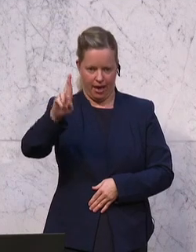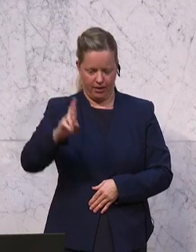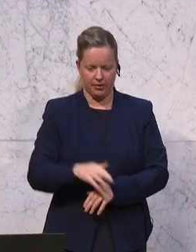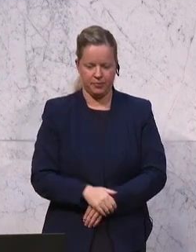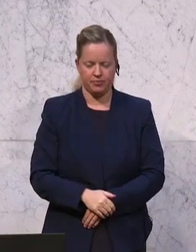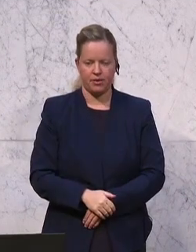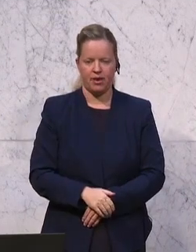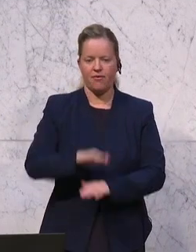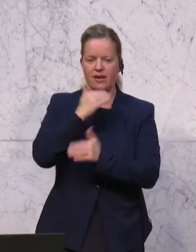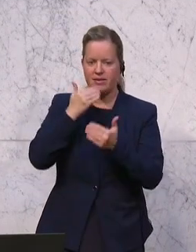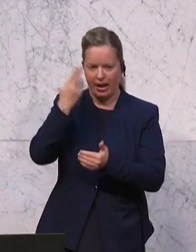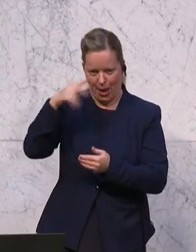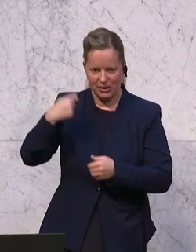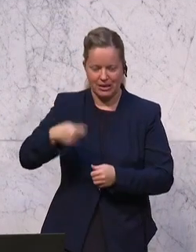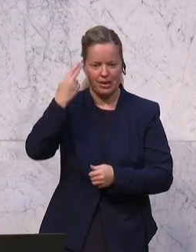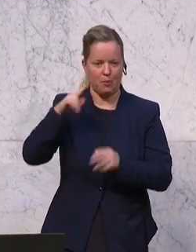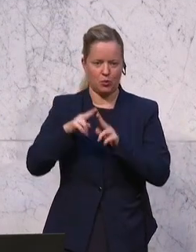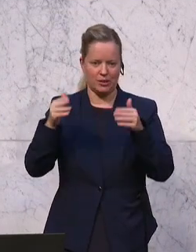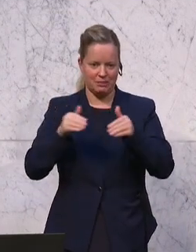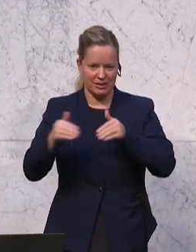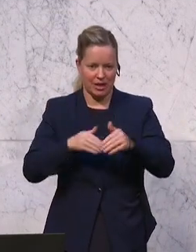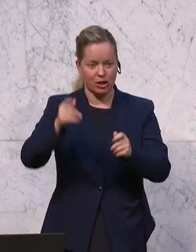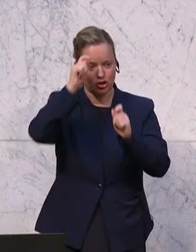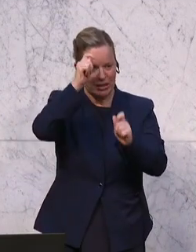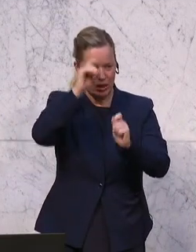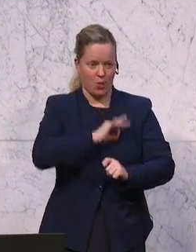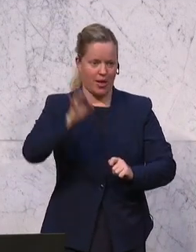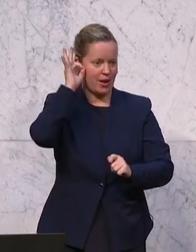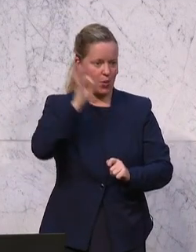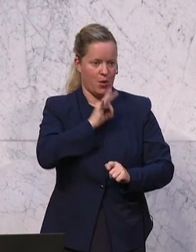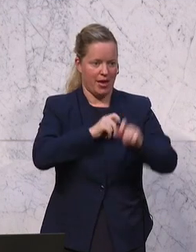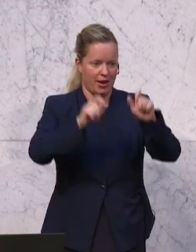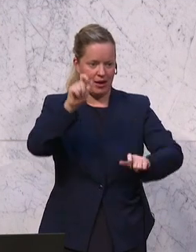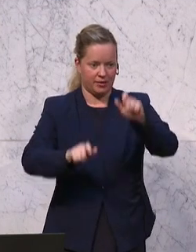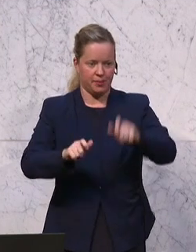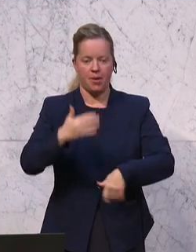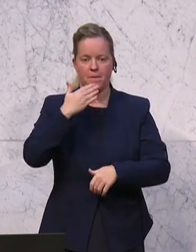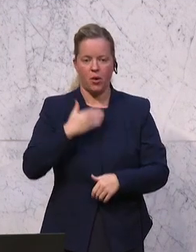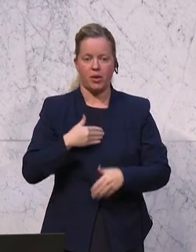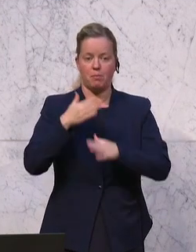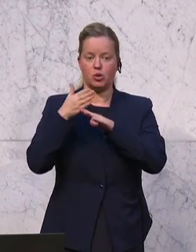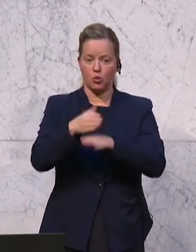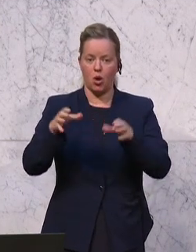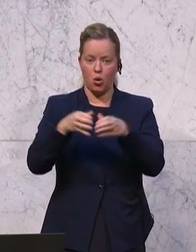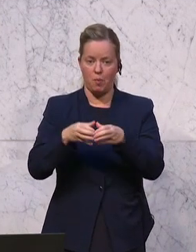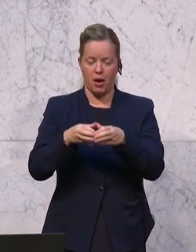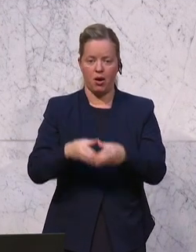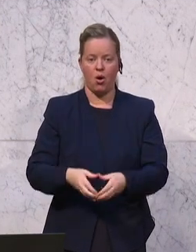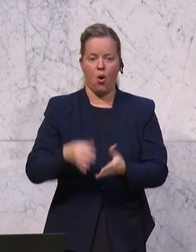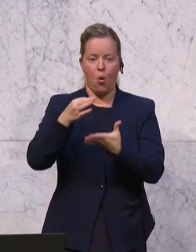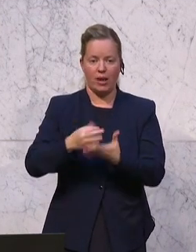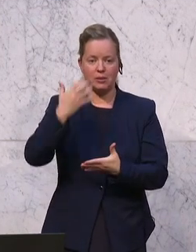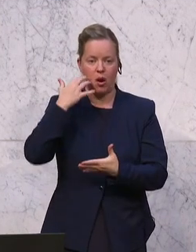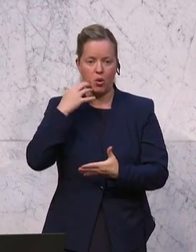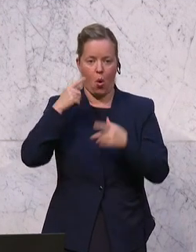Und als nächstes zu Wort gemeldet hat sich der Sprecher der Gemeinden von der ÖVP, Manfred Hofinger. Besuchergruppe, die Ortsbaunotmen aus dem Bezirk